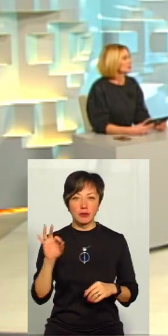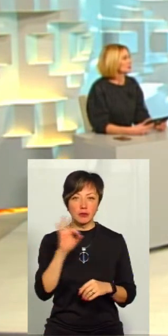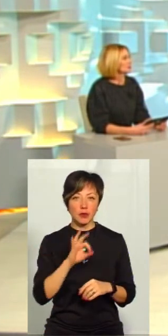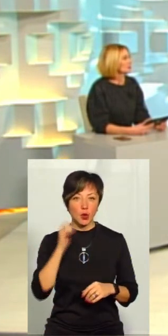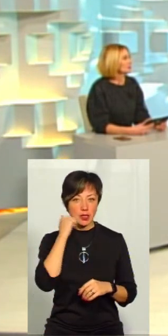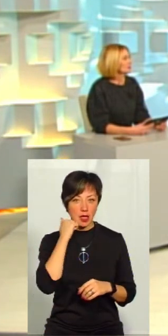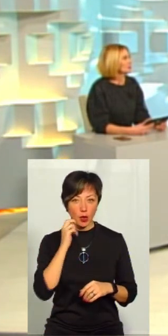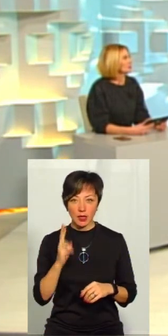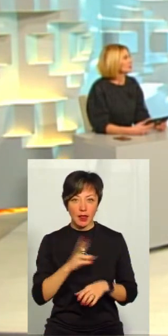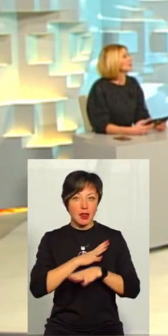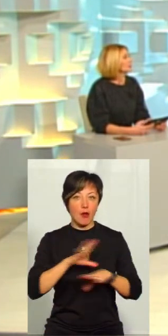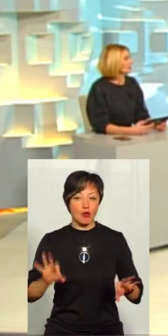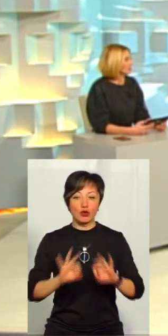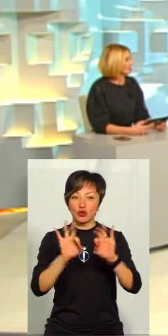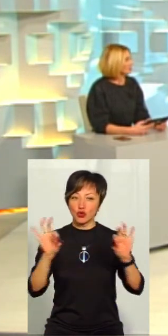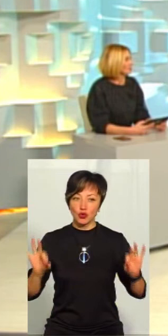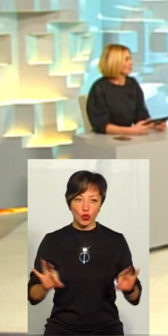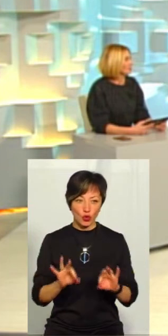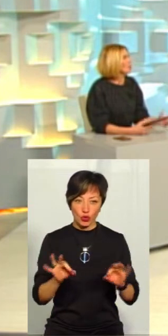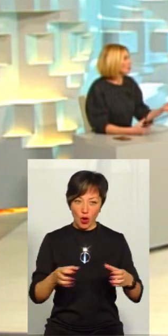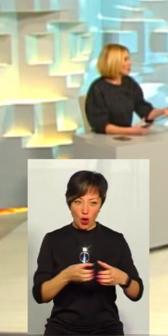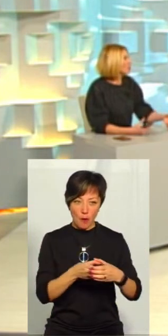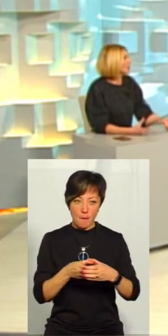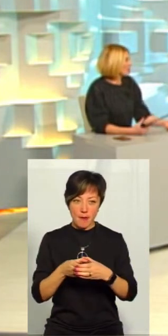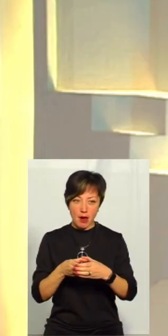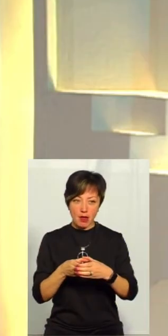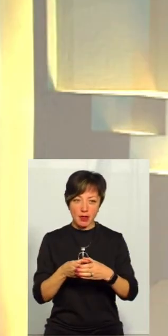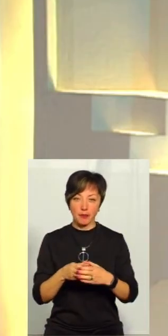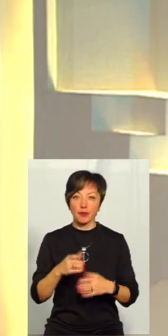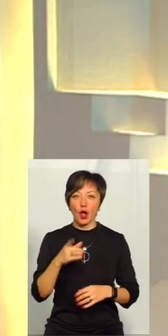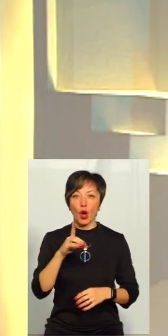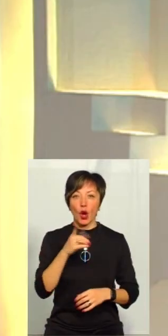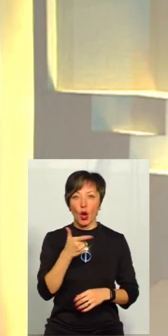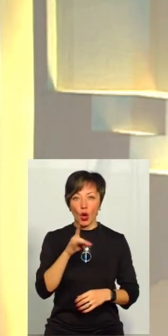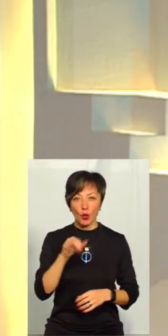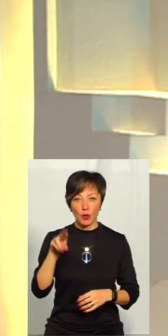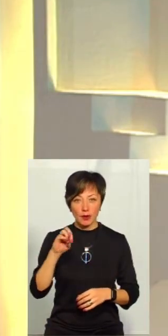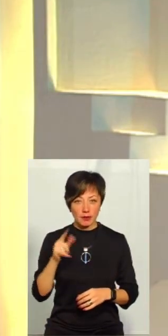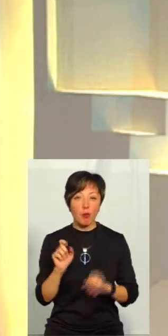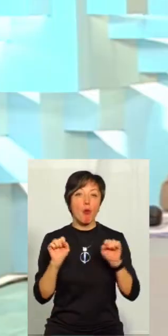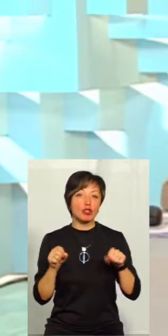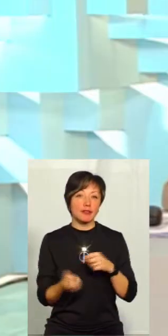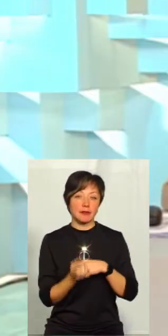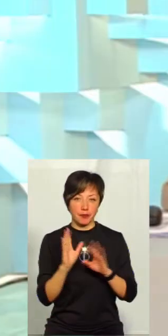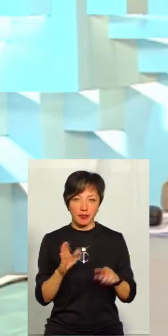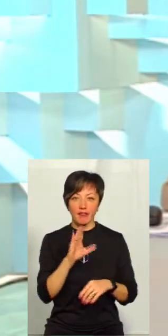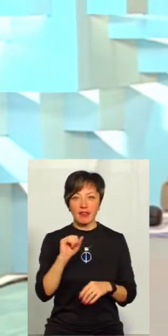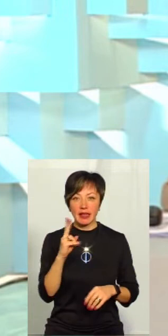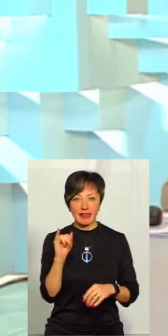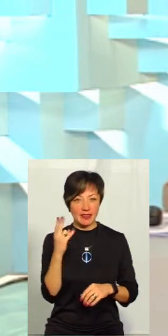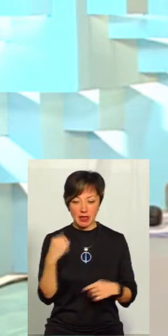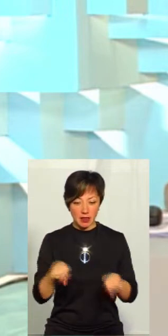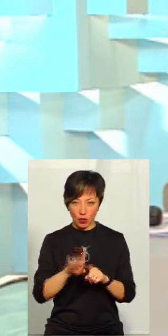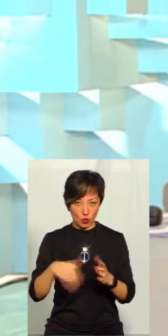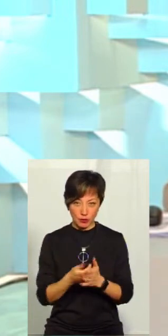Найбільш. Старикостянтинів, де не було жодної громади. В грудні персо з'явиться. Так, Старикостянтинів, Вінківці, де